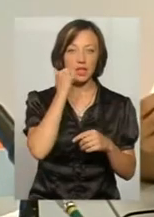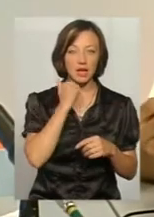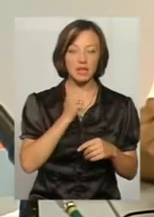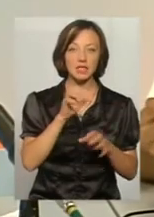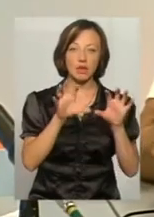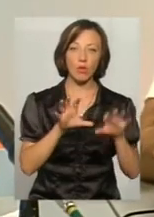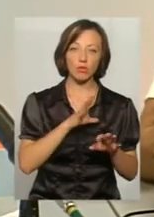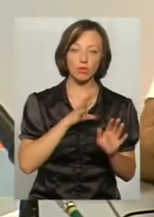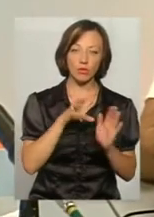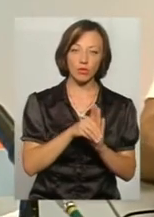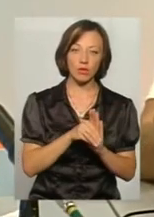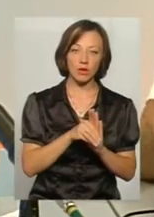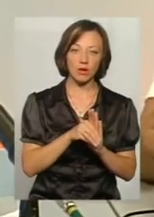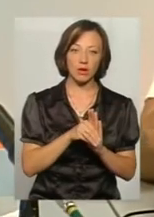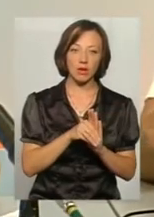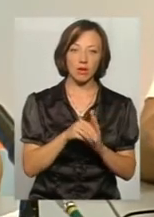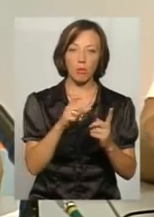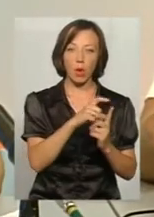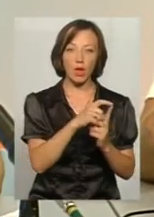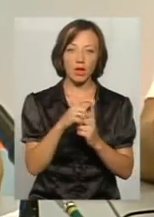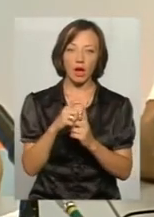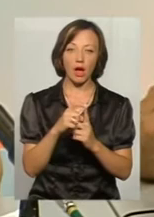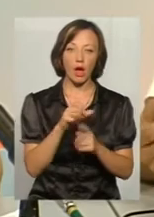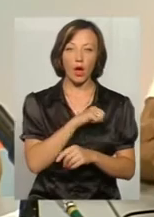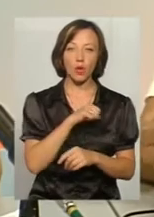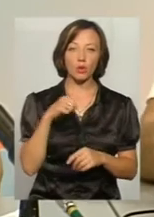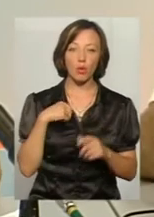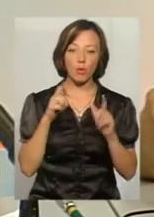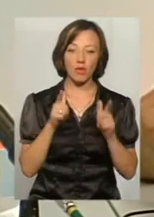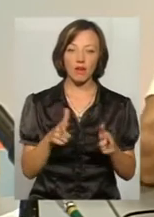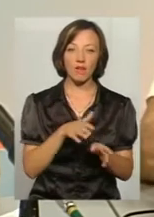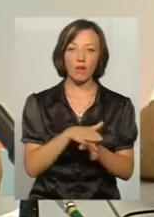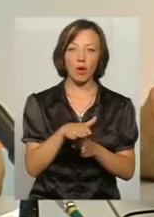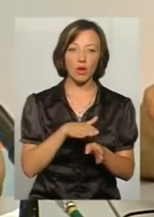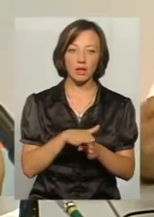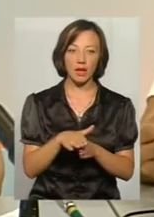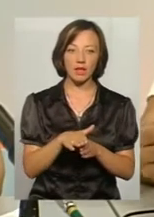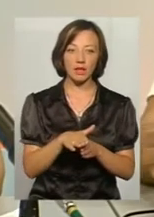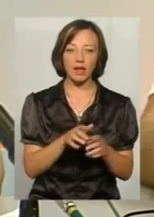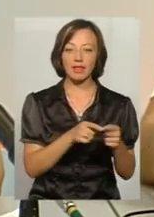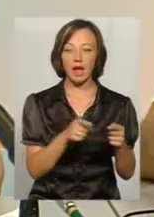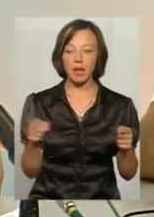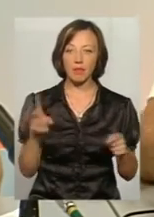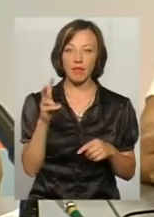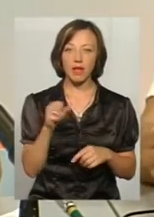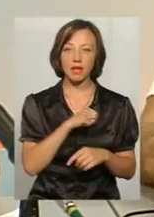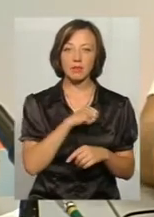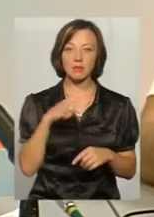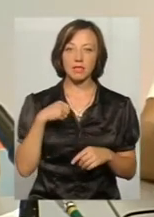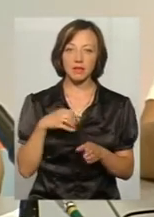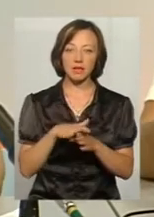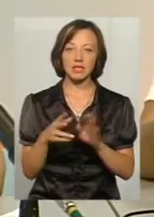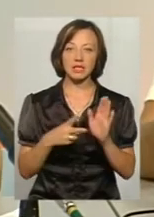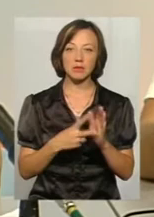містив, скажімо так, поняття добровільне виконання, чи самостійне виконання, термін на самостійне виконання, це було до 7 днів.